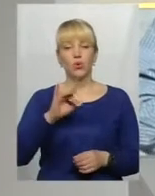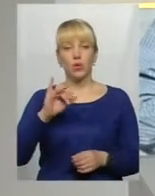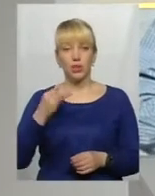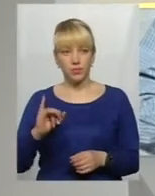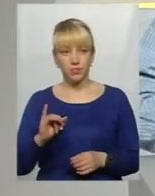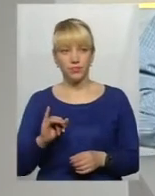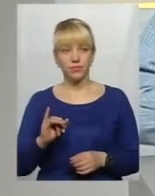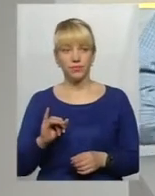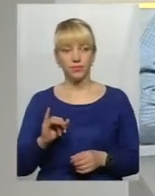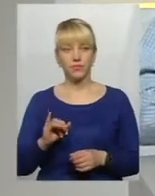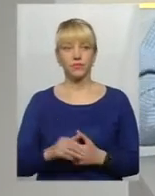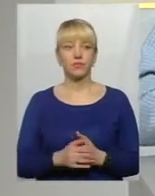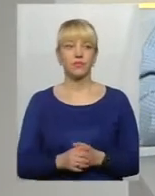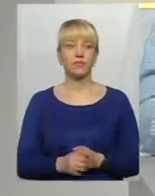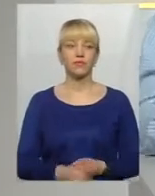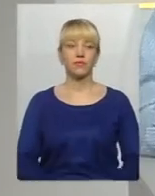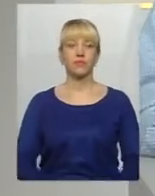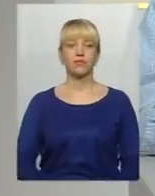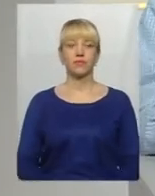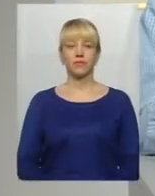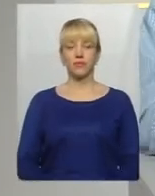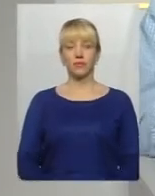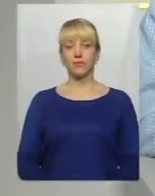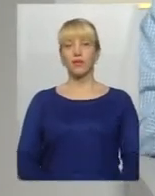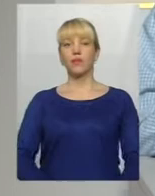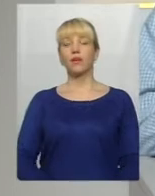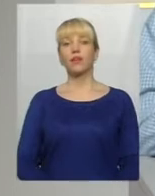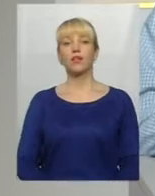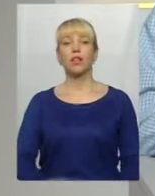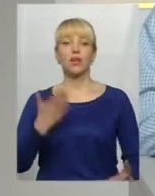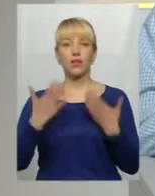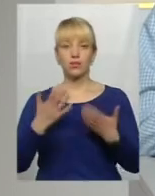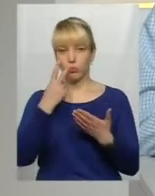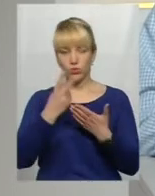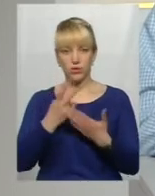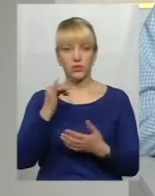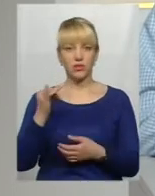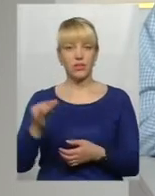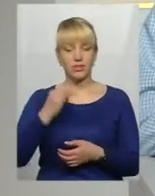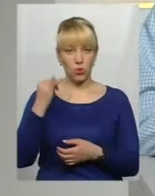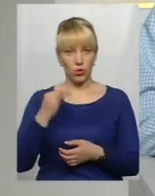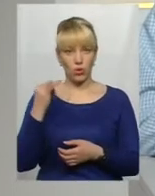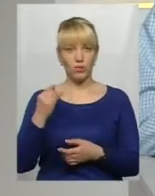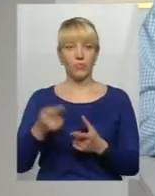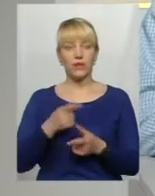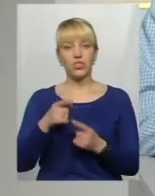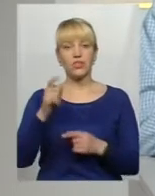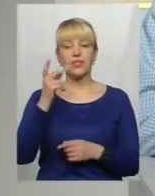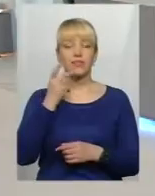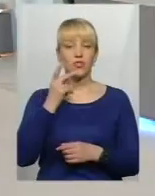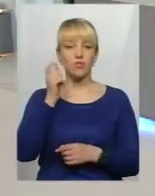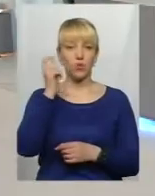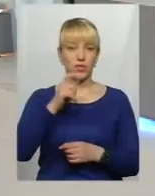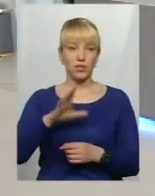якщо заглибитись в історію, чи завжди в Україні було